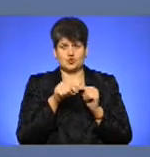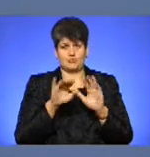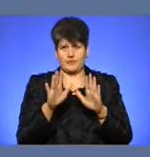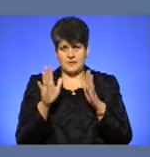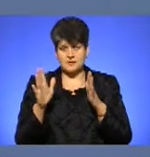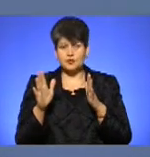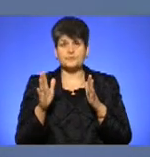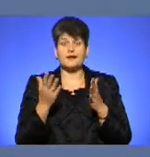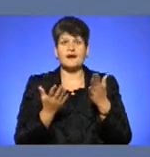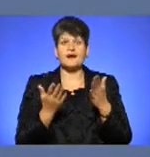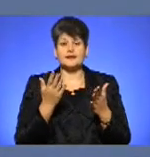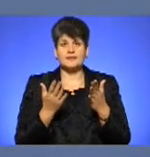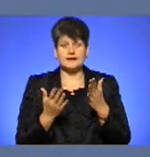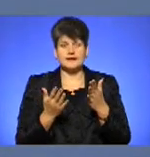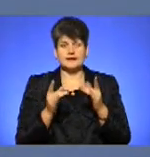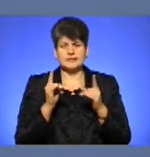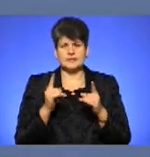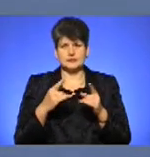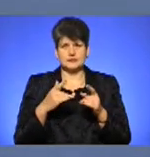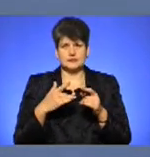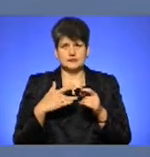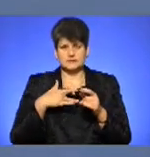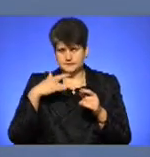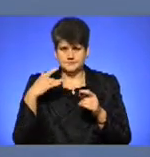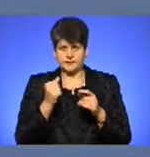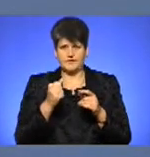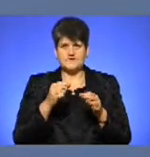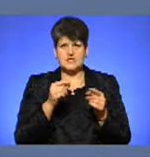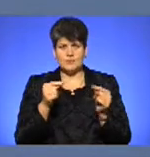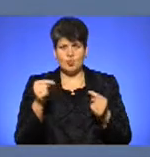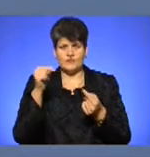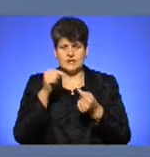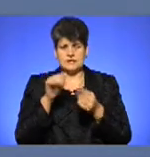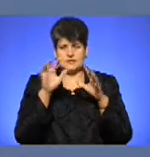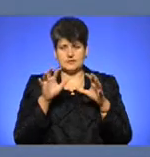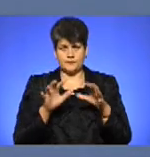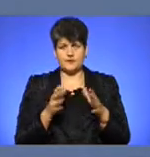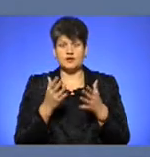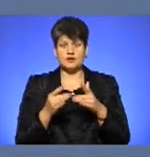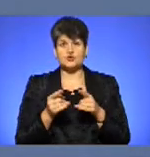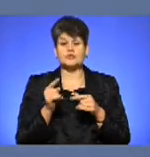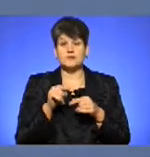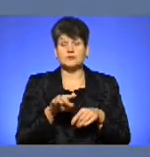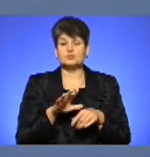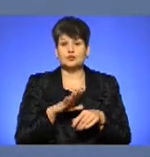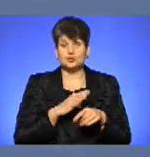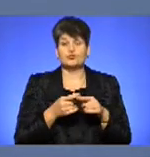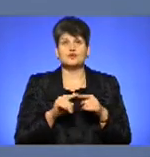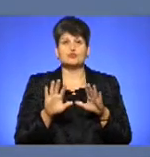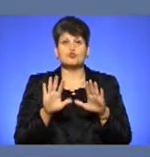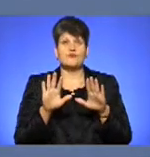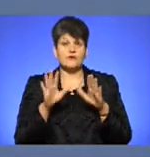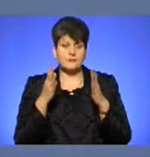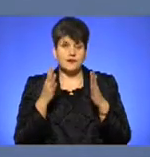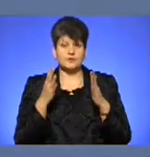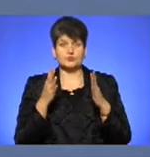але тільки у суворій відповідності з чинним законодавством. Якщо, а це швидше за все так було у цьому випадку, хоча б